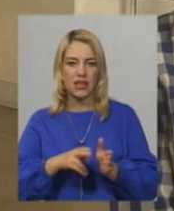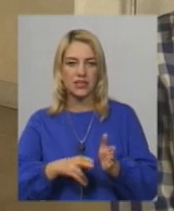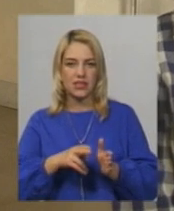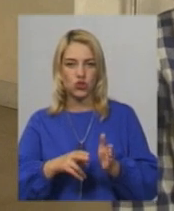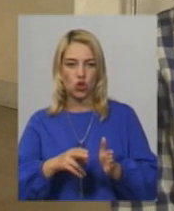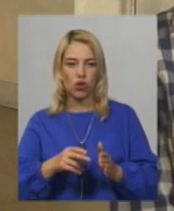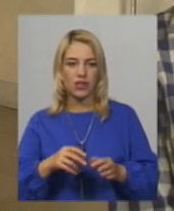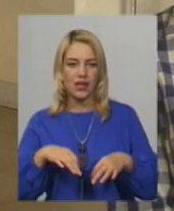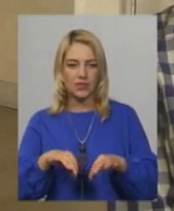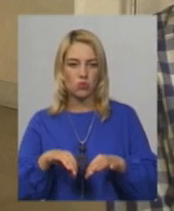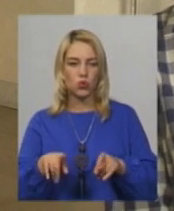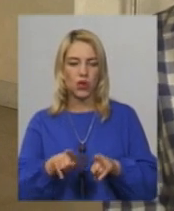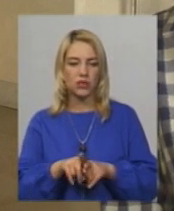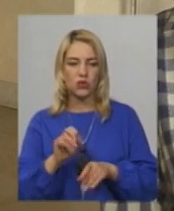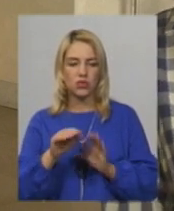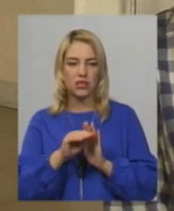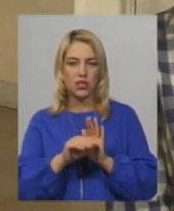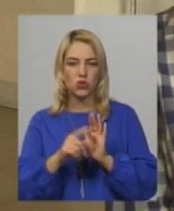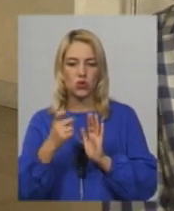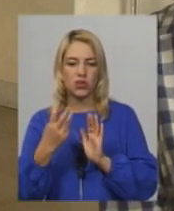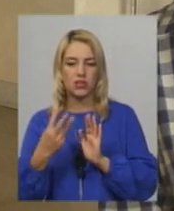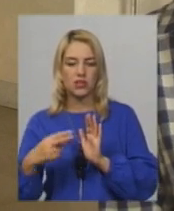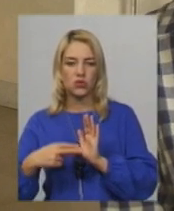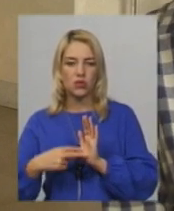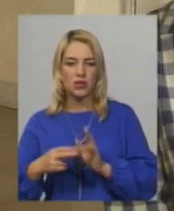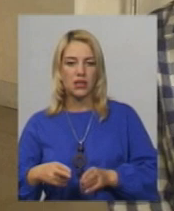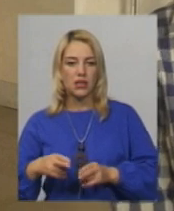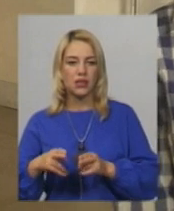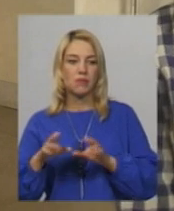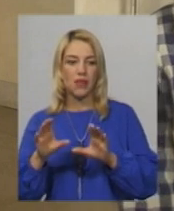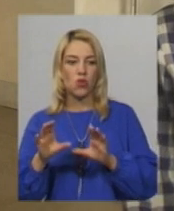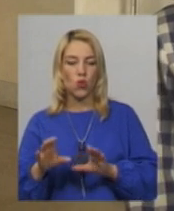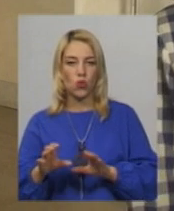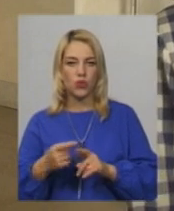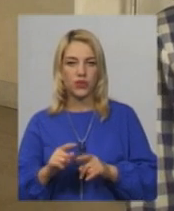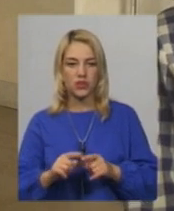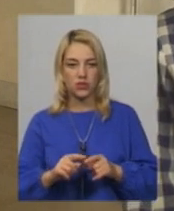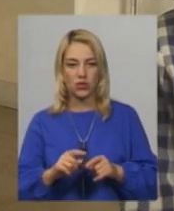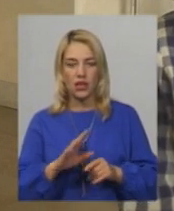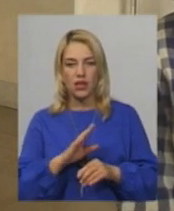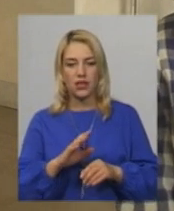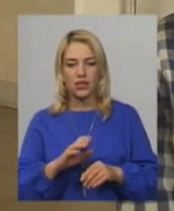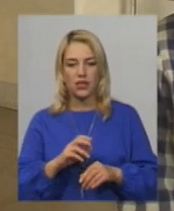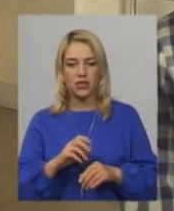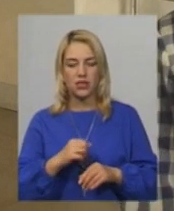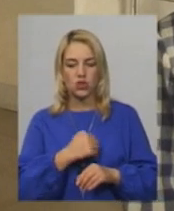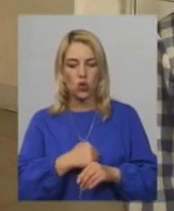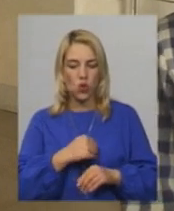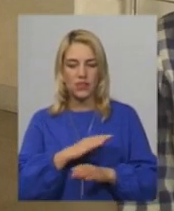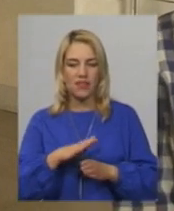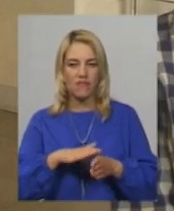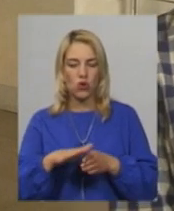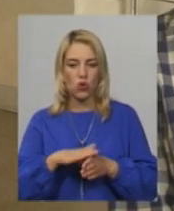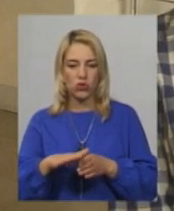транспорту. А також за статтею 137 Кримінального кодексу, це неналежне виконання обов'язків щодо